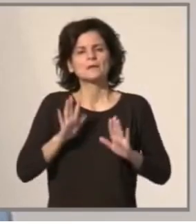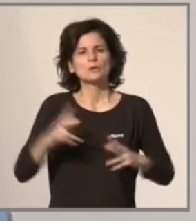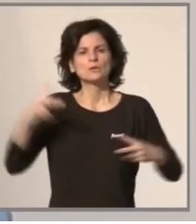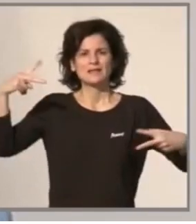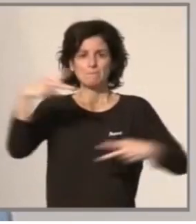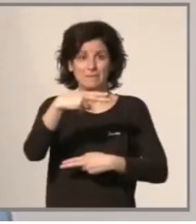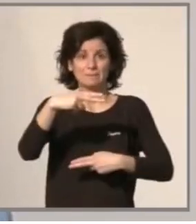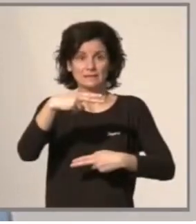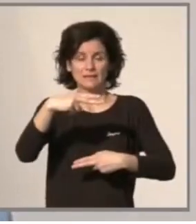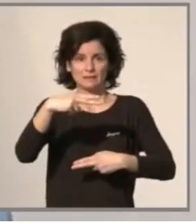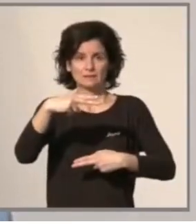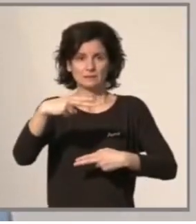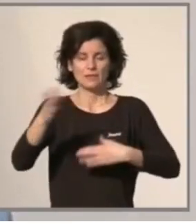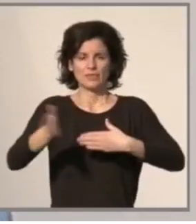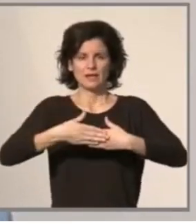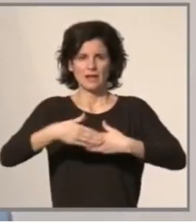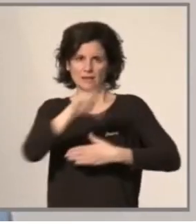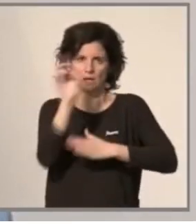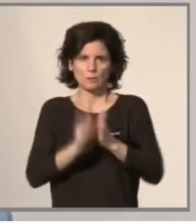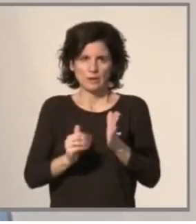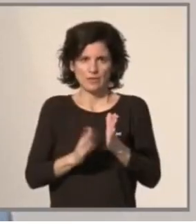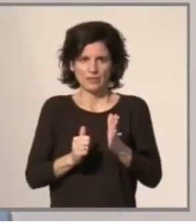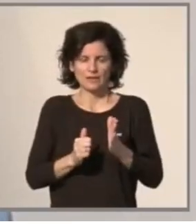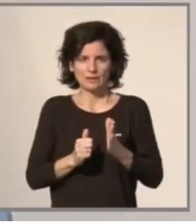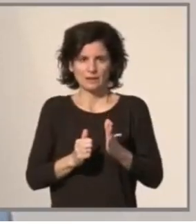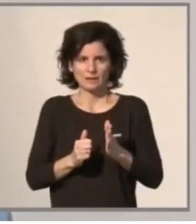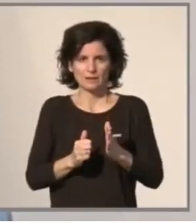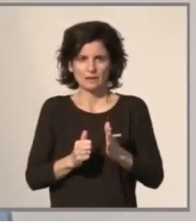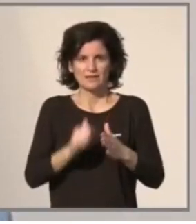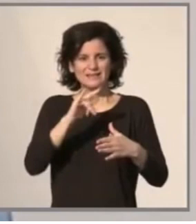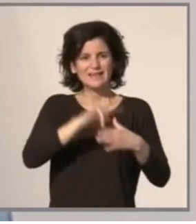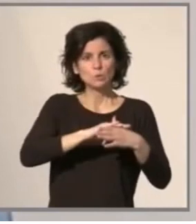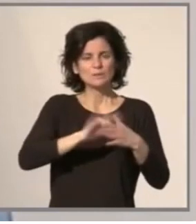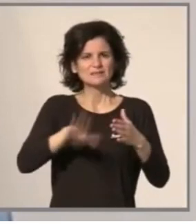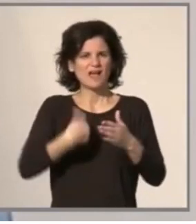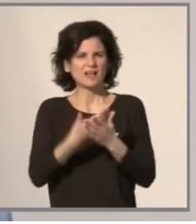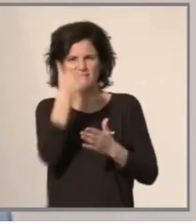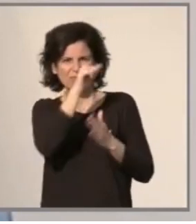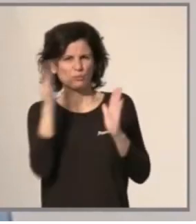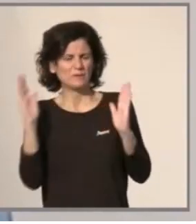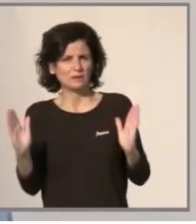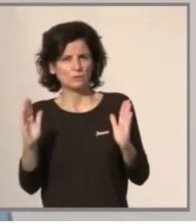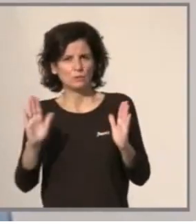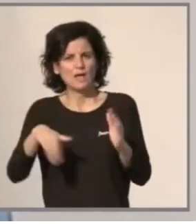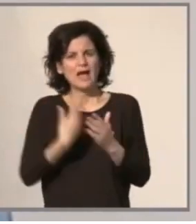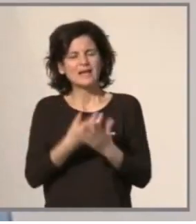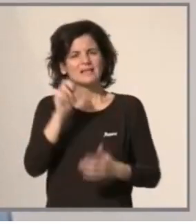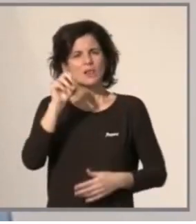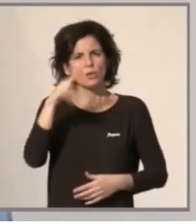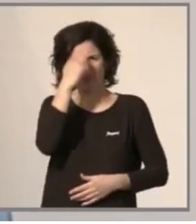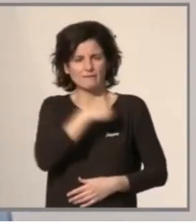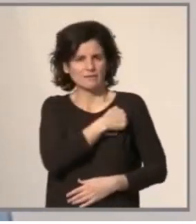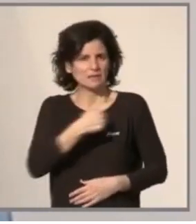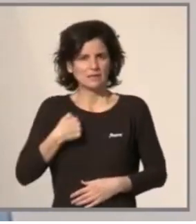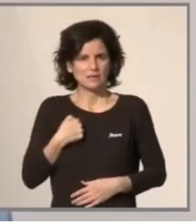El tancament perimetral de la comunitat valenciana és de dilluns a diumenge, fins al 12 d'abril,